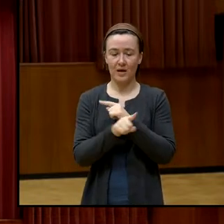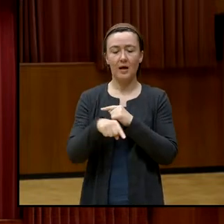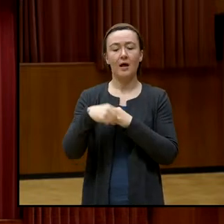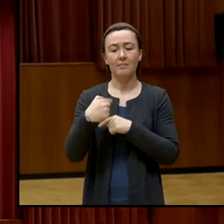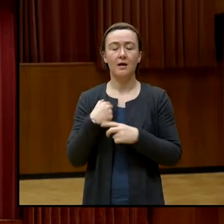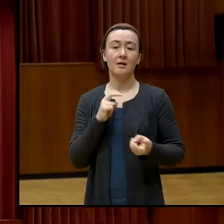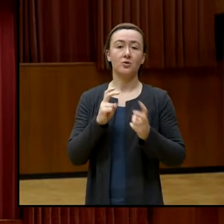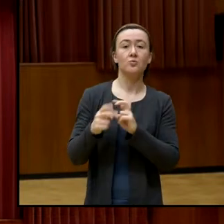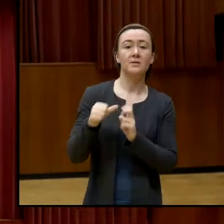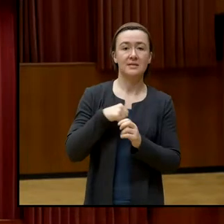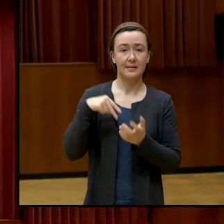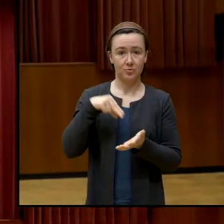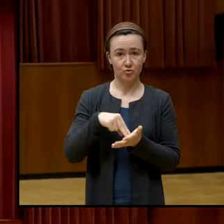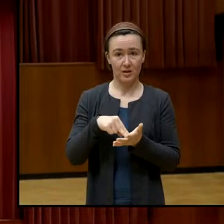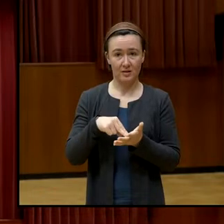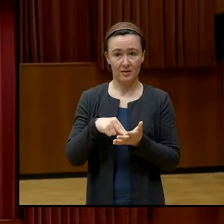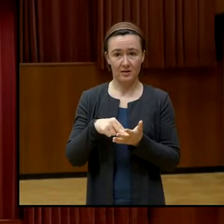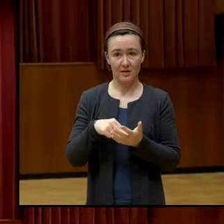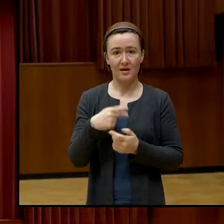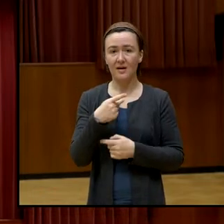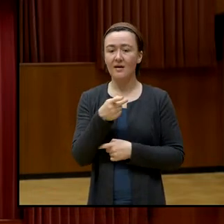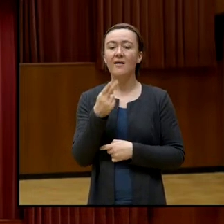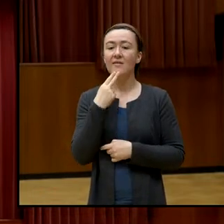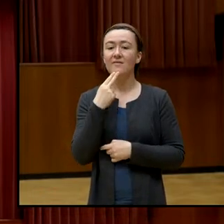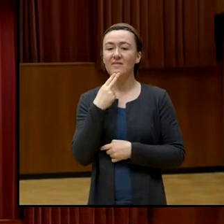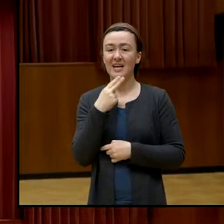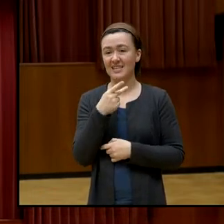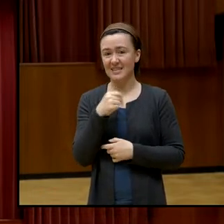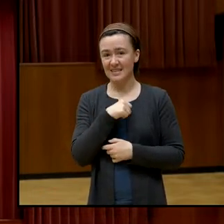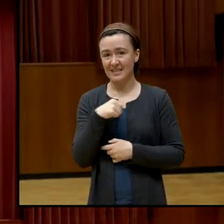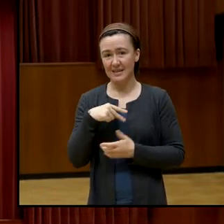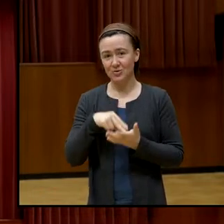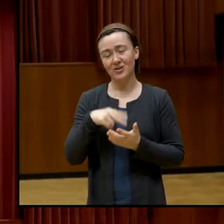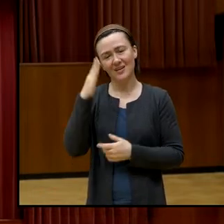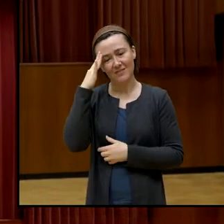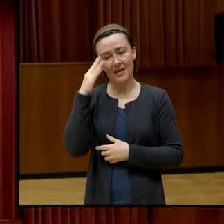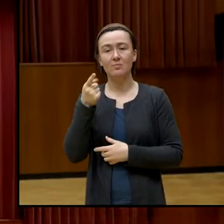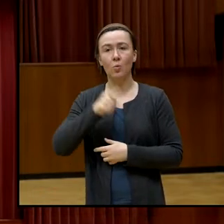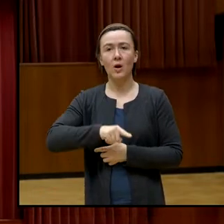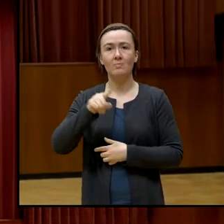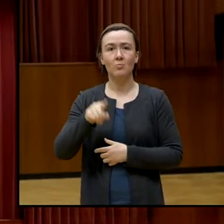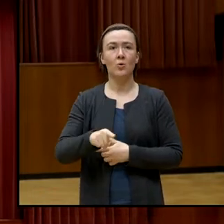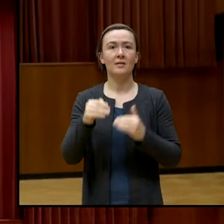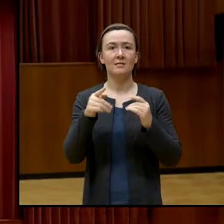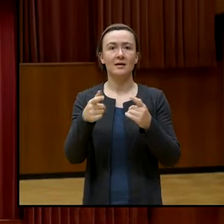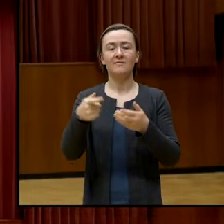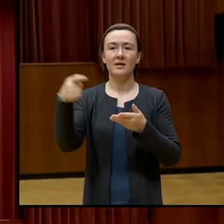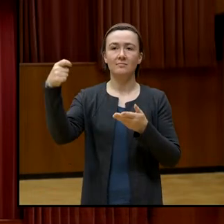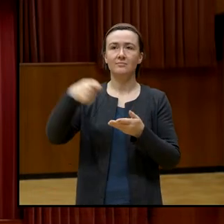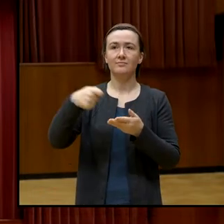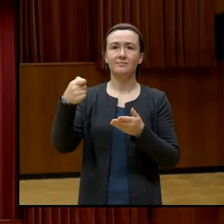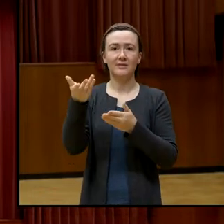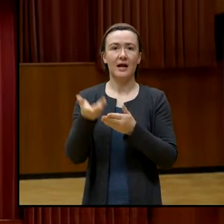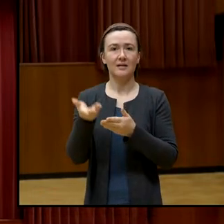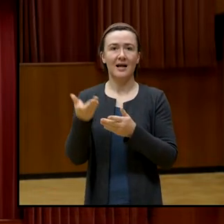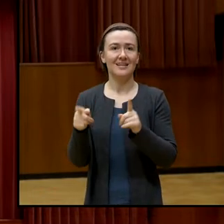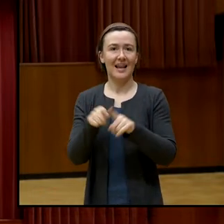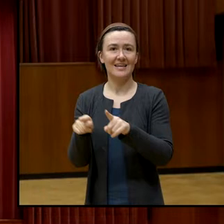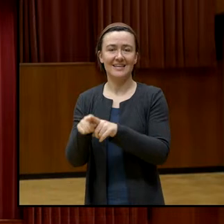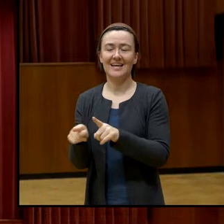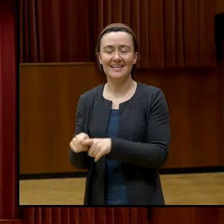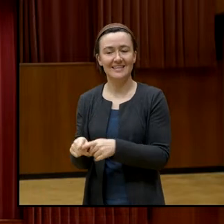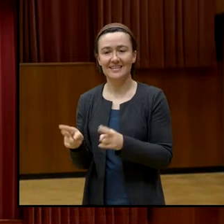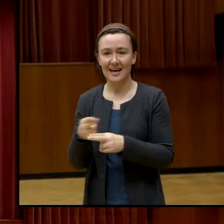der selbstständig ist, weiß, dass man nicht jedes Monat ein geregeltes Einkommen hat, erstens. Und zweitens, dass man es nicht sofort nachweisen kann,